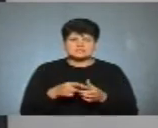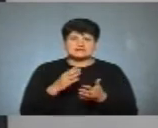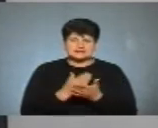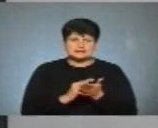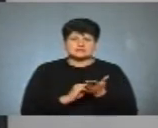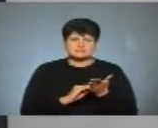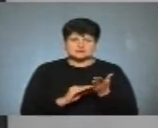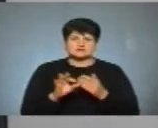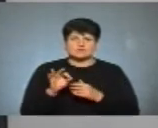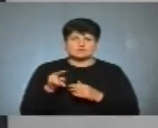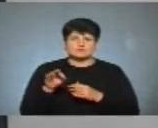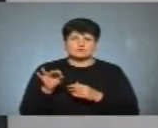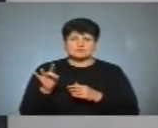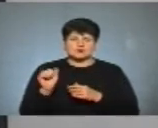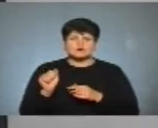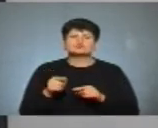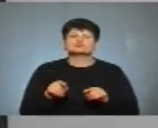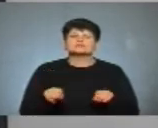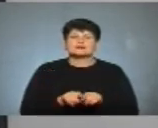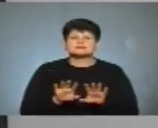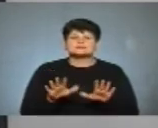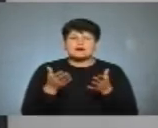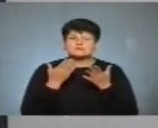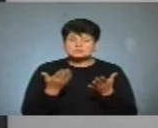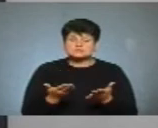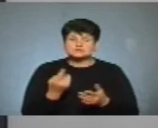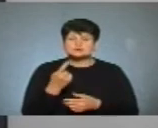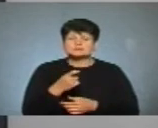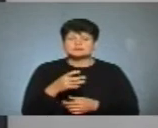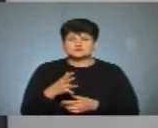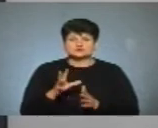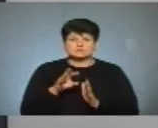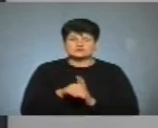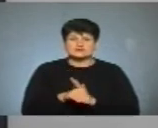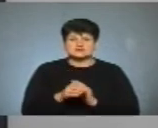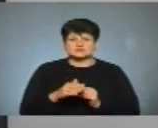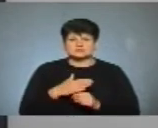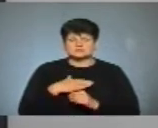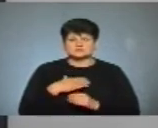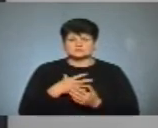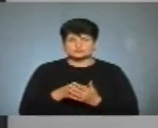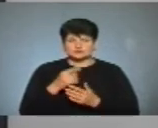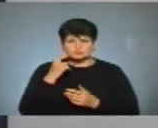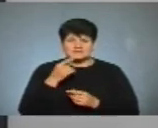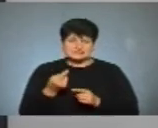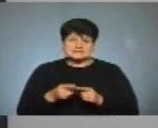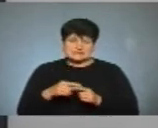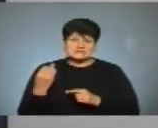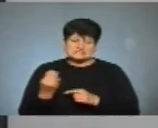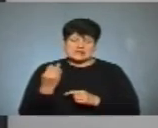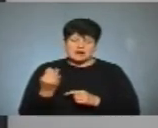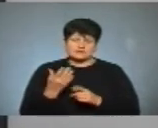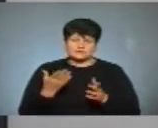громадянської мережі «Опора». От чому так сталося? Ви зараз маєте хвилину, щоб донести нашим глядачам свою позицію. Це цікава історія, це